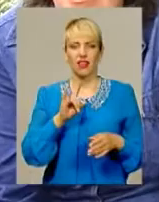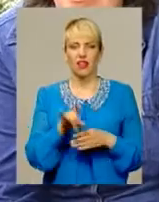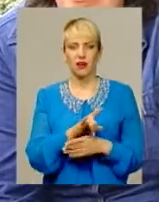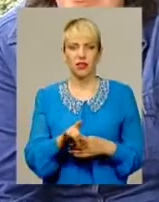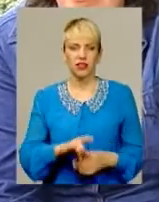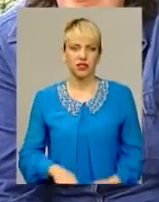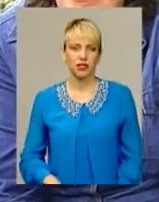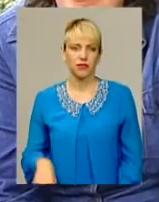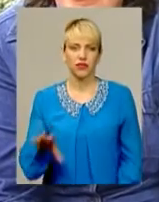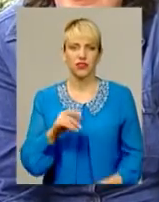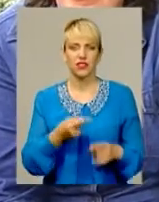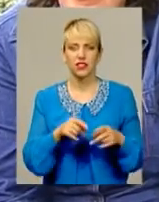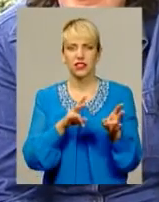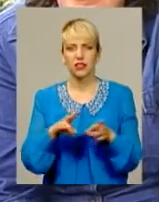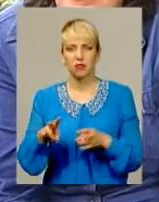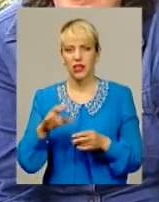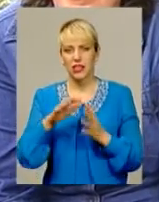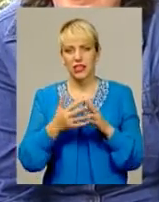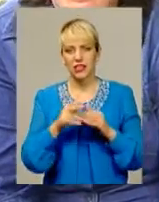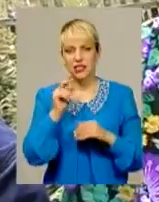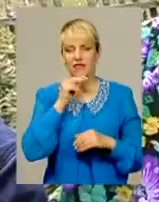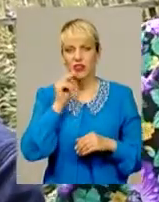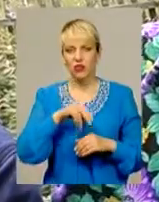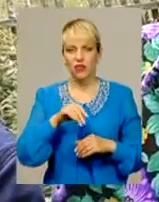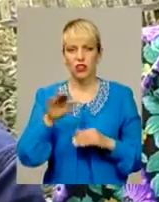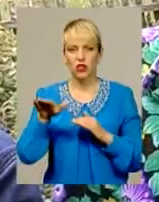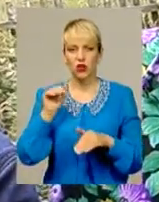У всіх цих бідах селяни звинувачують орендарів.